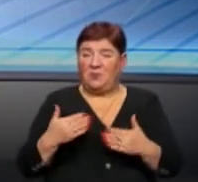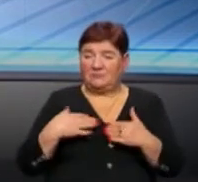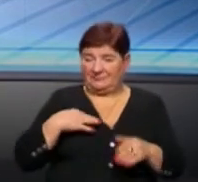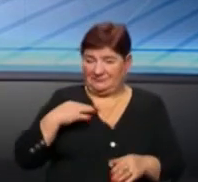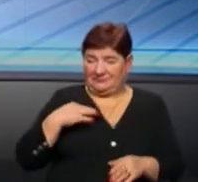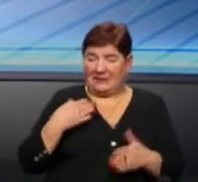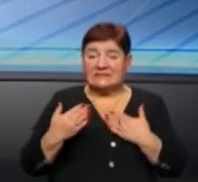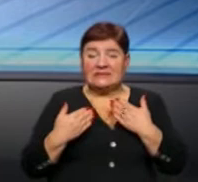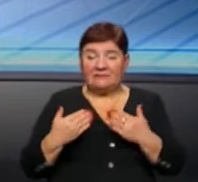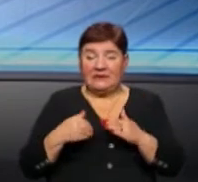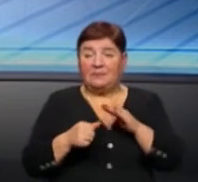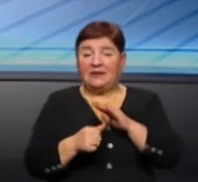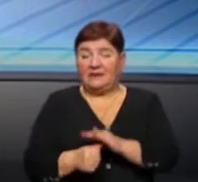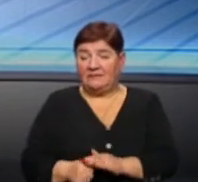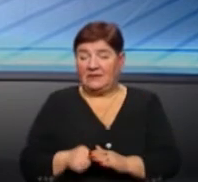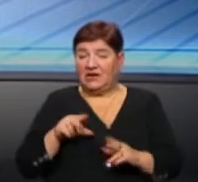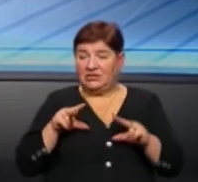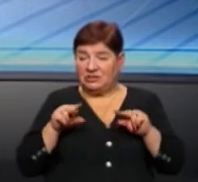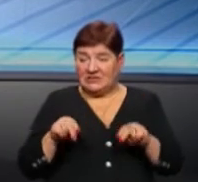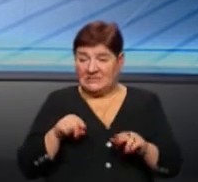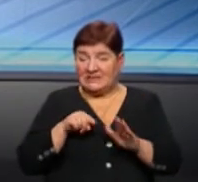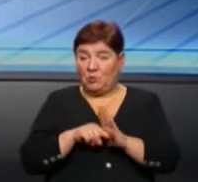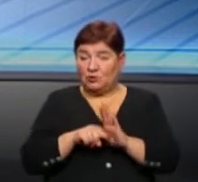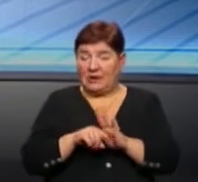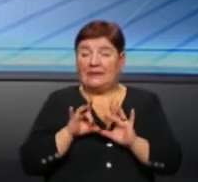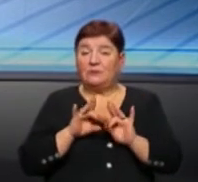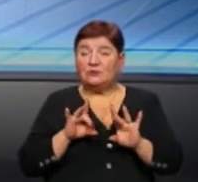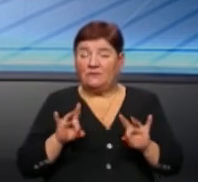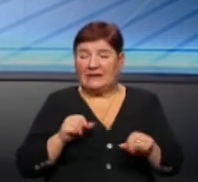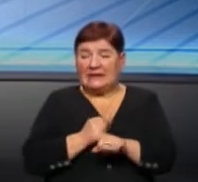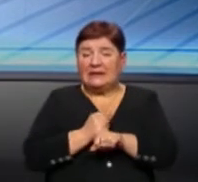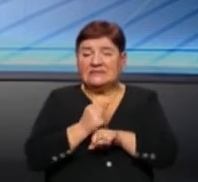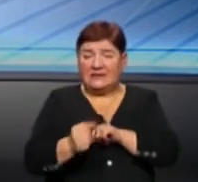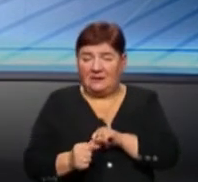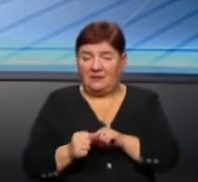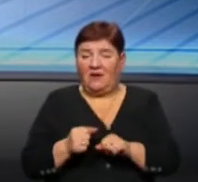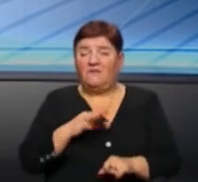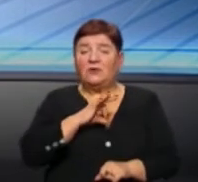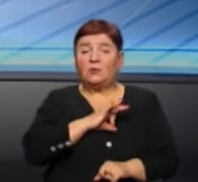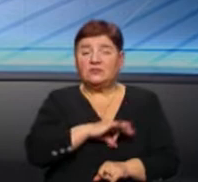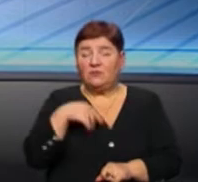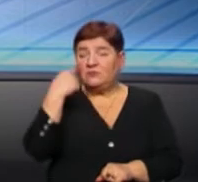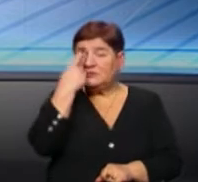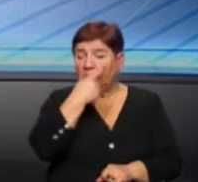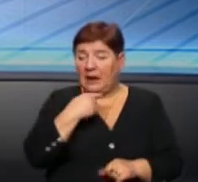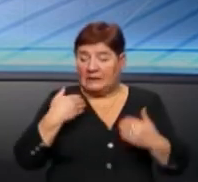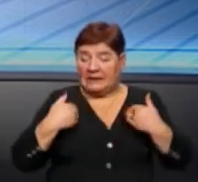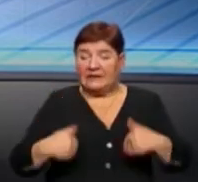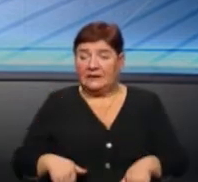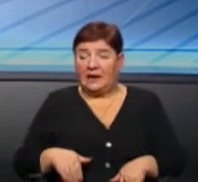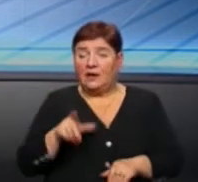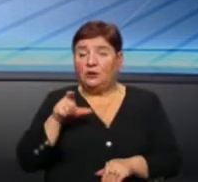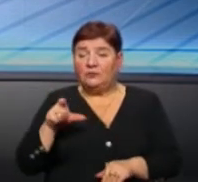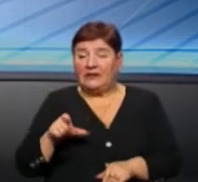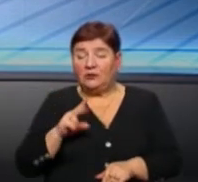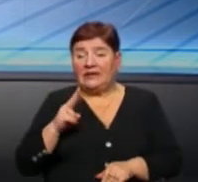ставлення – принижувати гідність людини за ознакою статі, демонструвати насильство за ознакою статі, використовувати зображення тіла людини